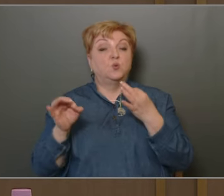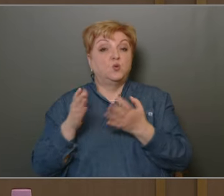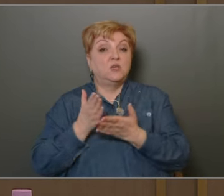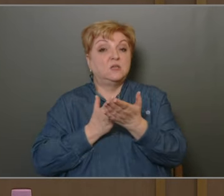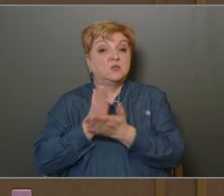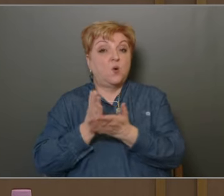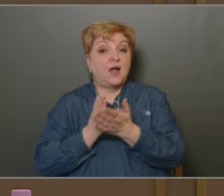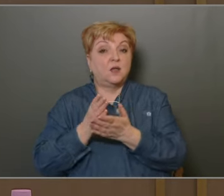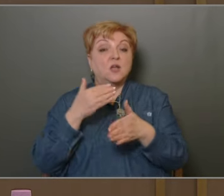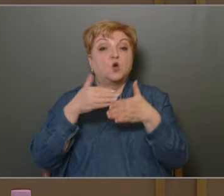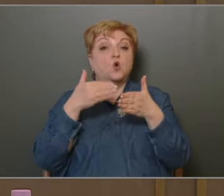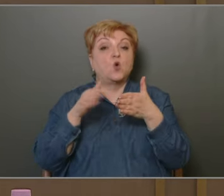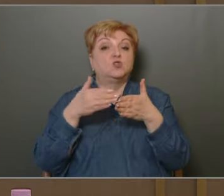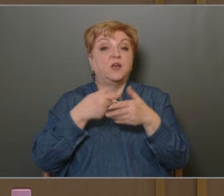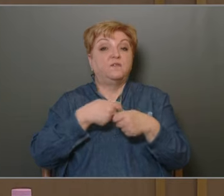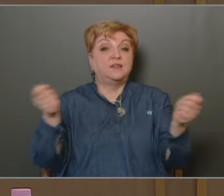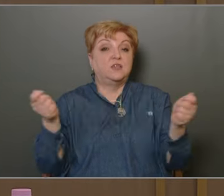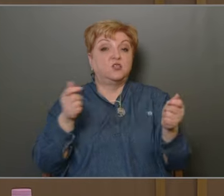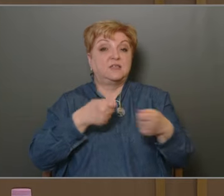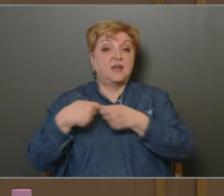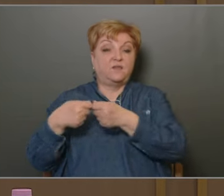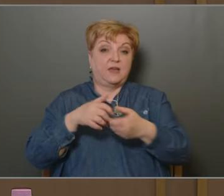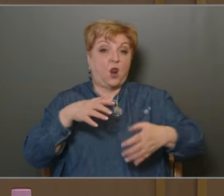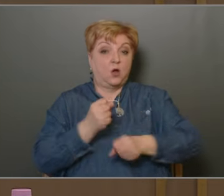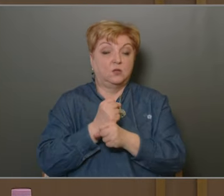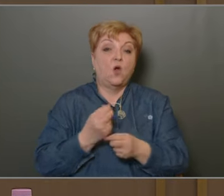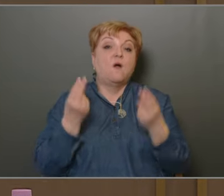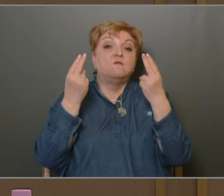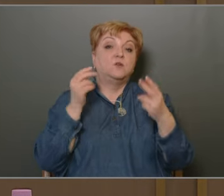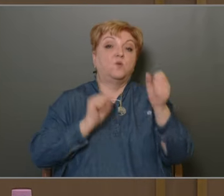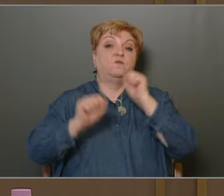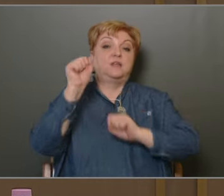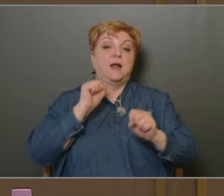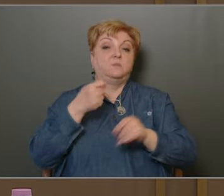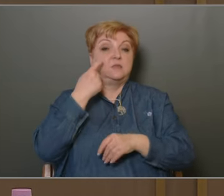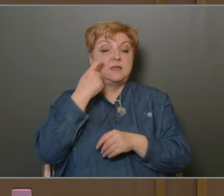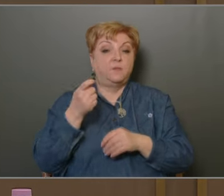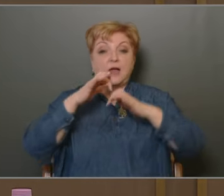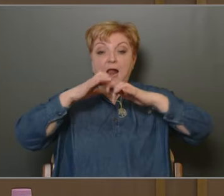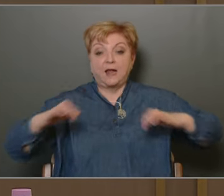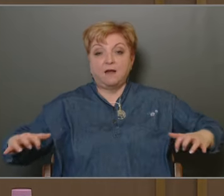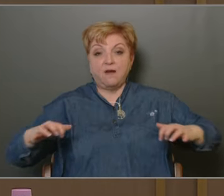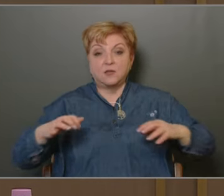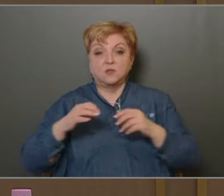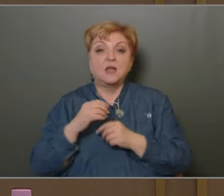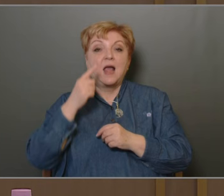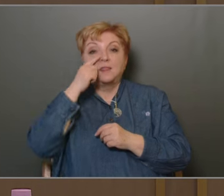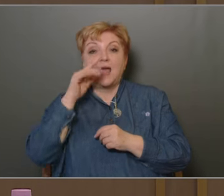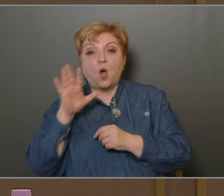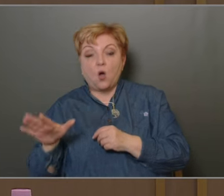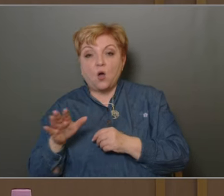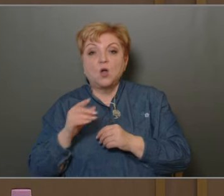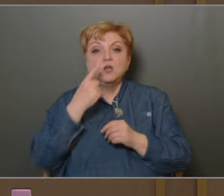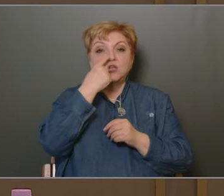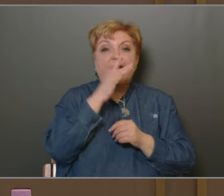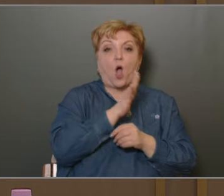költsévetési szervé kell alakulnia. Azt gondoljuk, hogy vagyonvédelmi szempontból ketté kell választani a NEAK finanszírozott, és